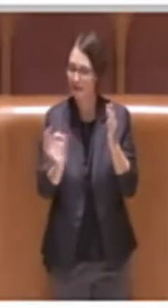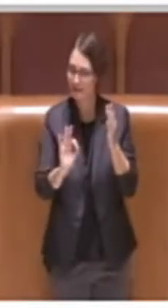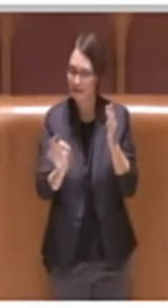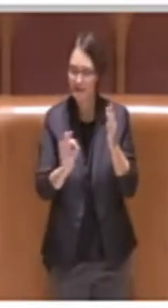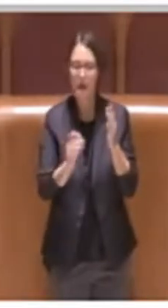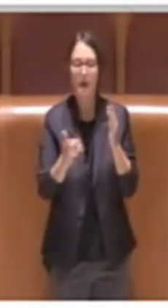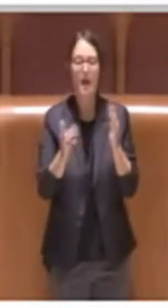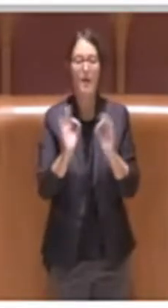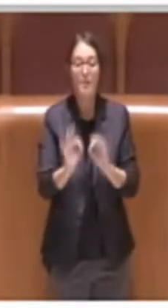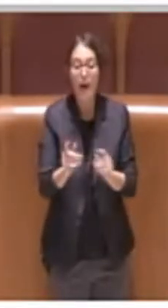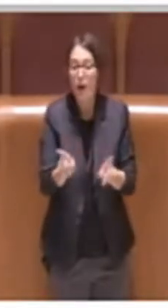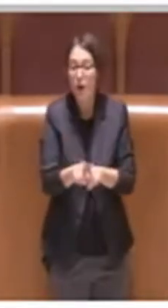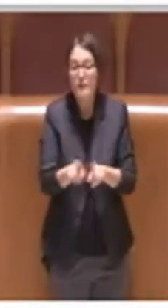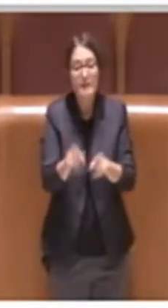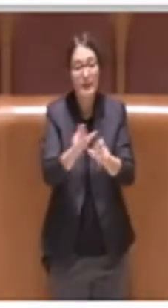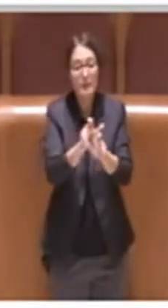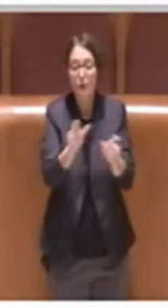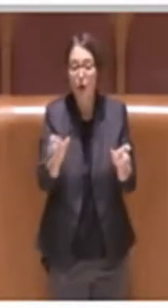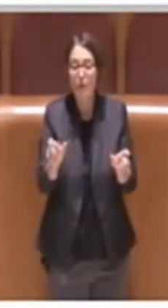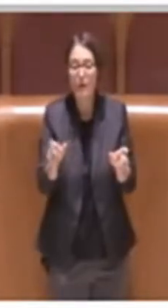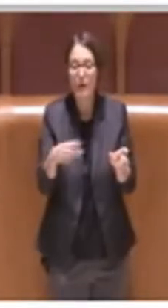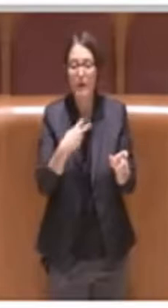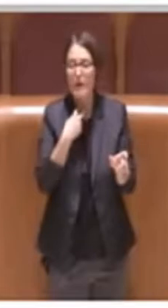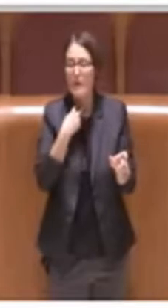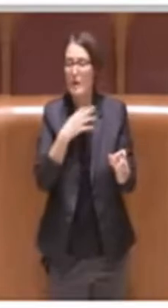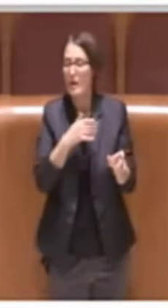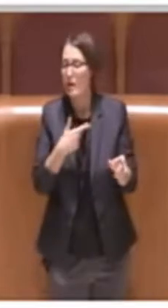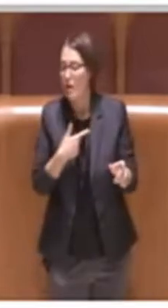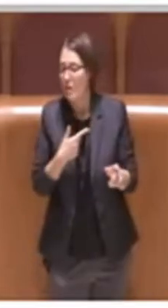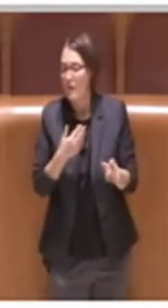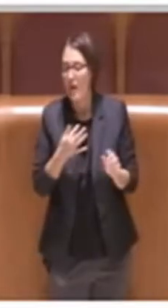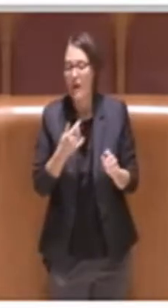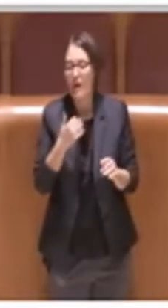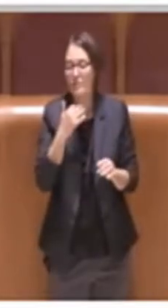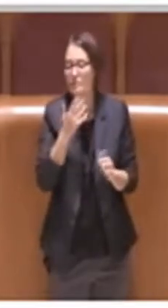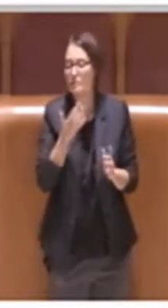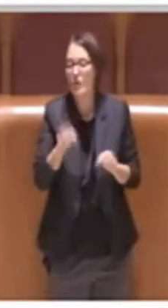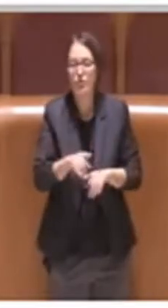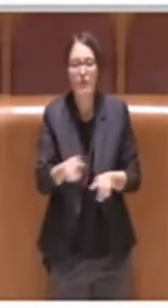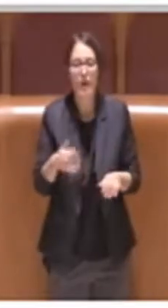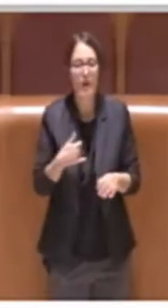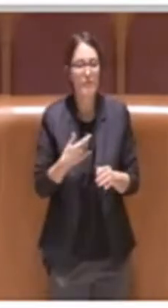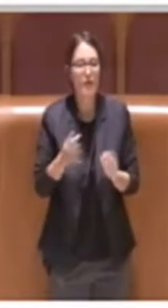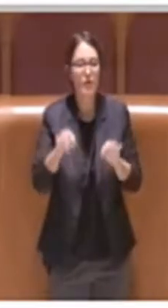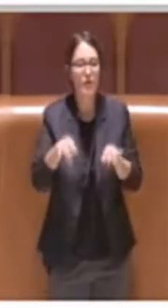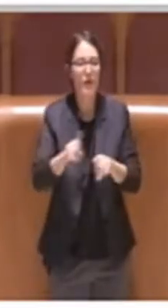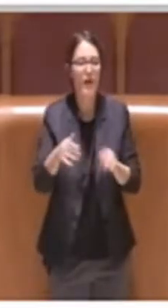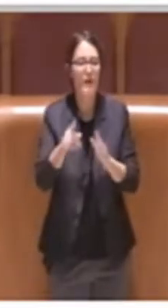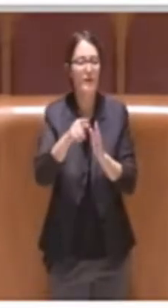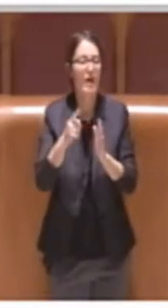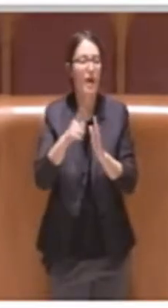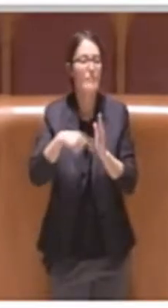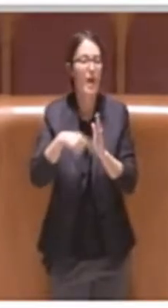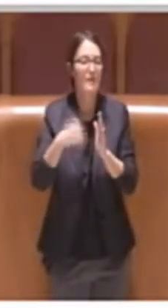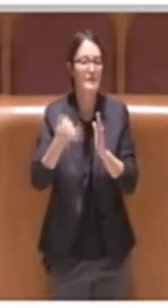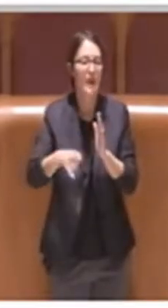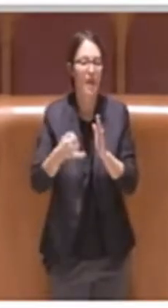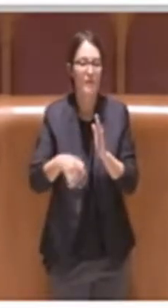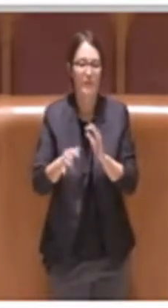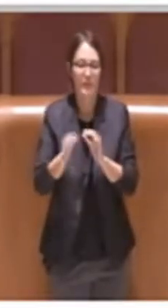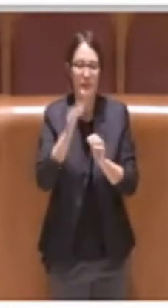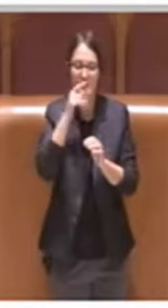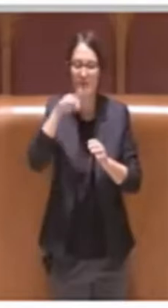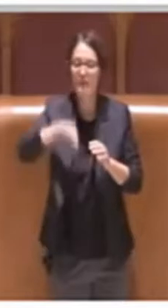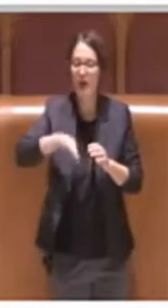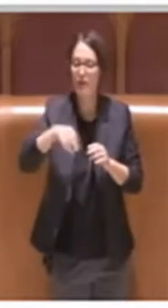che non ce la fanno ad arrivare a fine mese, che non si possono permettere una casa in affitto qui a Roma. E